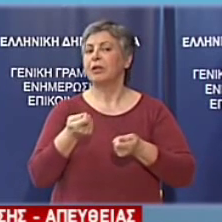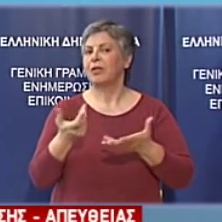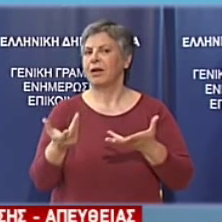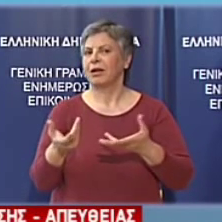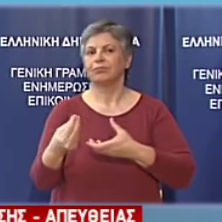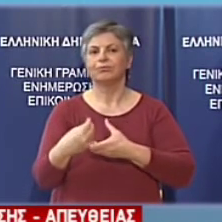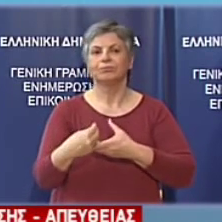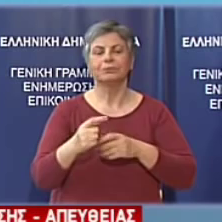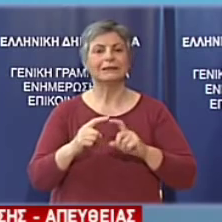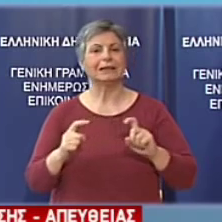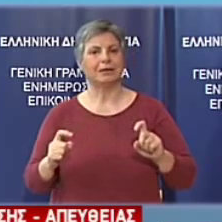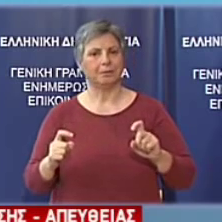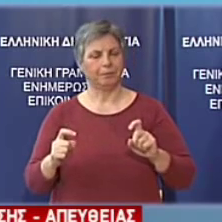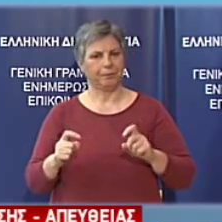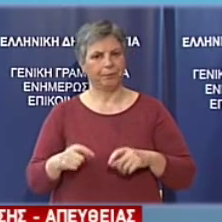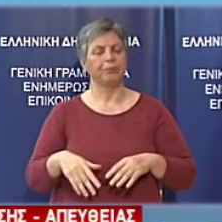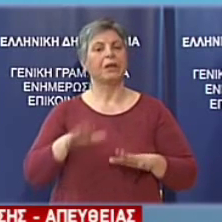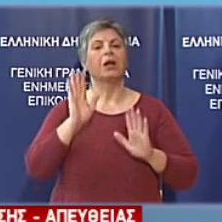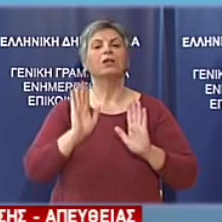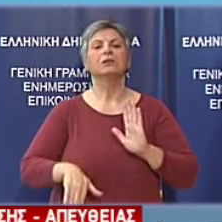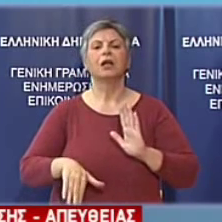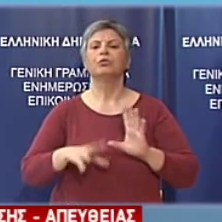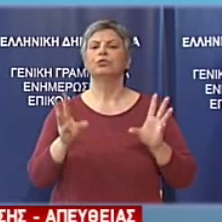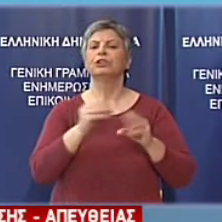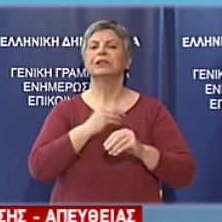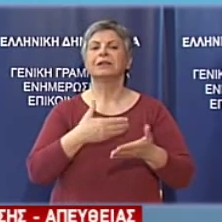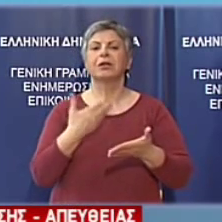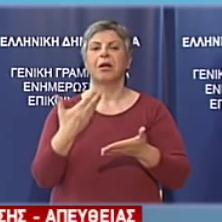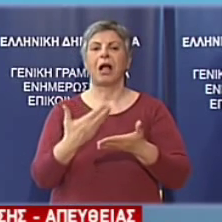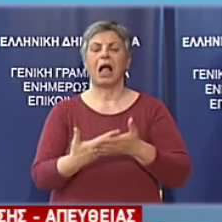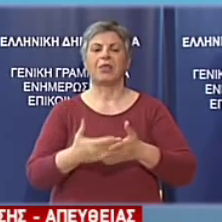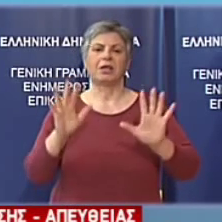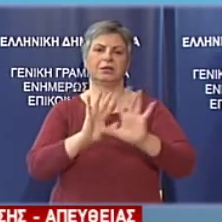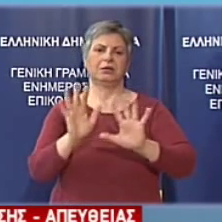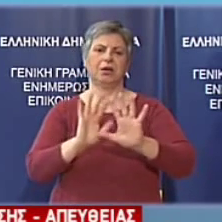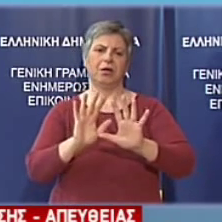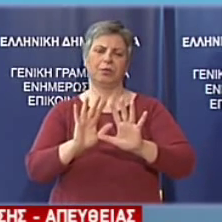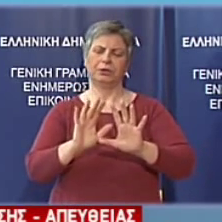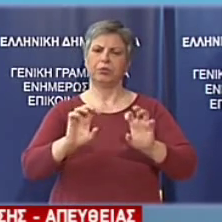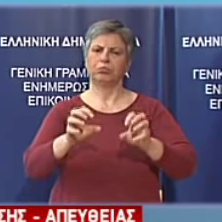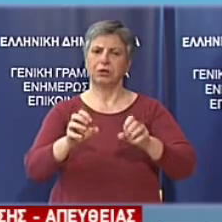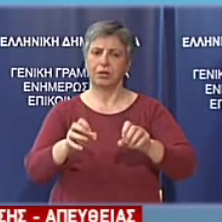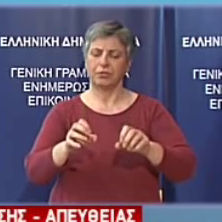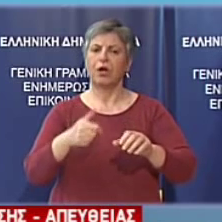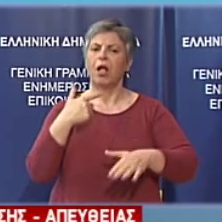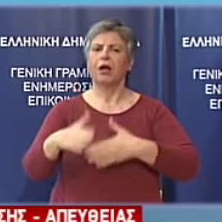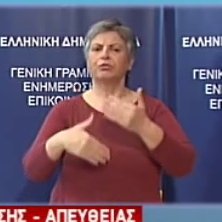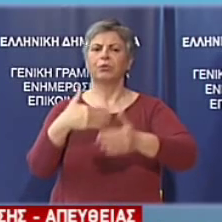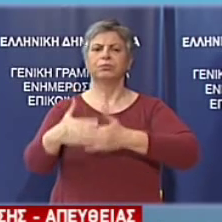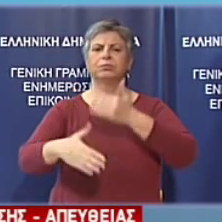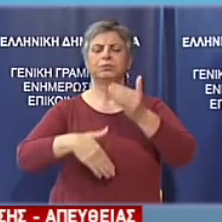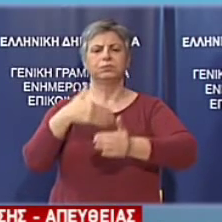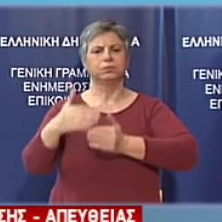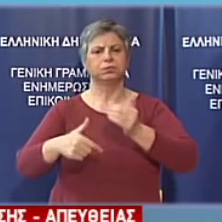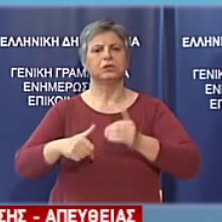Τέλος, σε ό,τι αφορά το διαγωνισμό για τις τηλεοπτικές άδειες, συνημερώνουμε ότι η διαδικασία έχει δρομολογηθεί. Ολοκληρώνονται ήδη τα